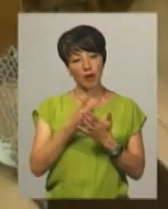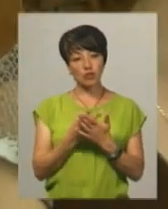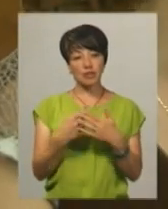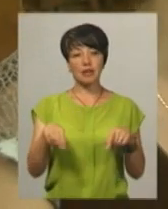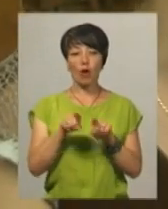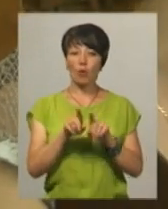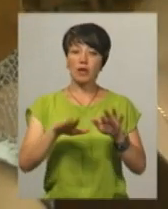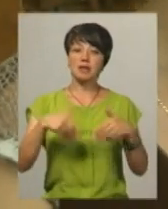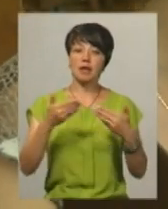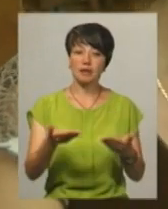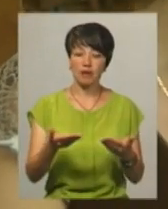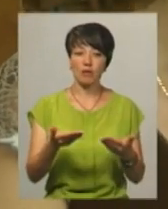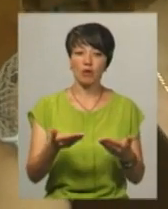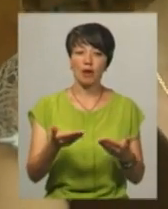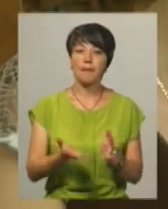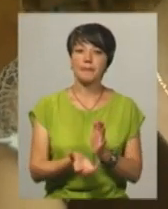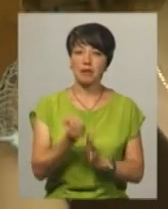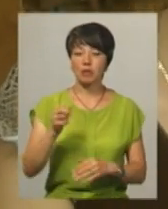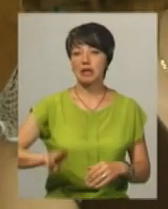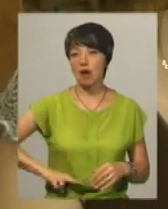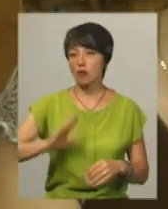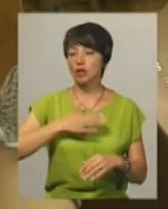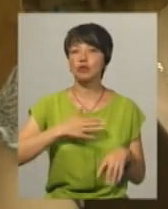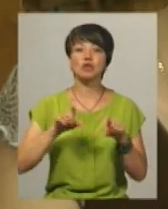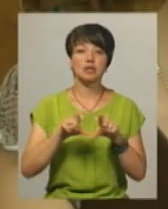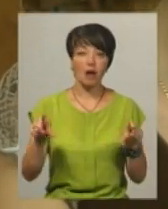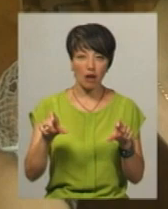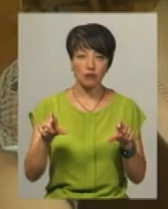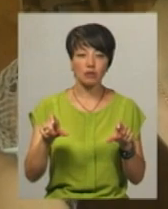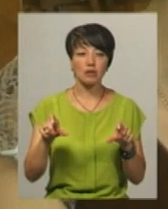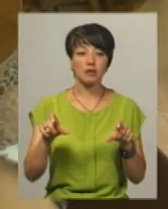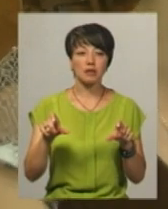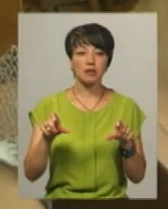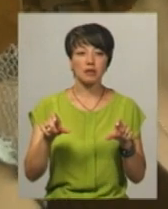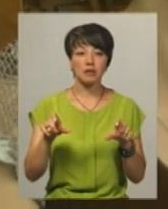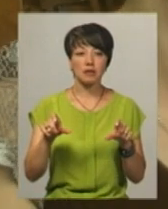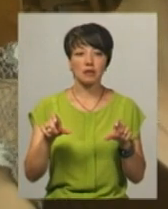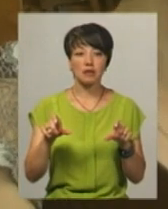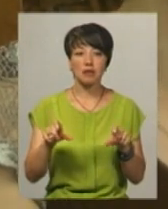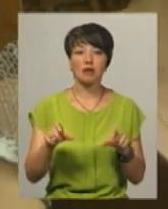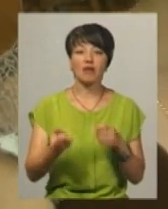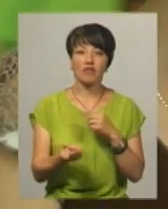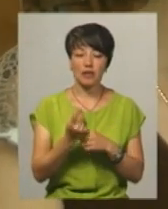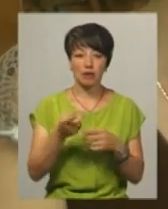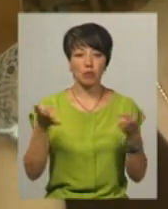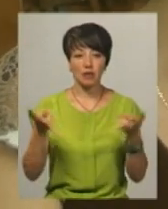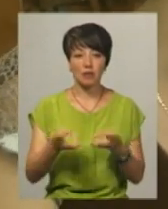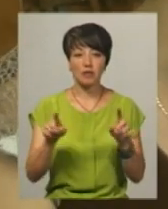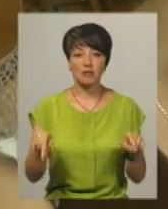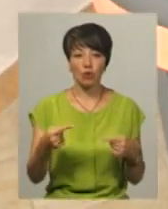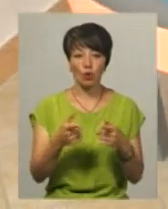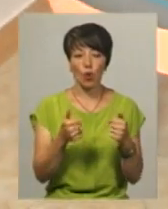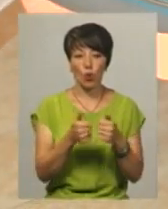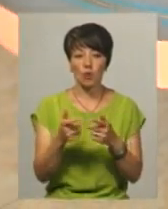таку ініціативу, яку підтримує директор нашого закладу, Курганський Олександр Олексійович, виникла потреба в створенні